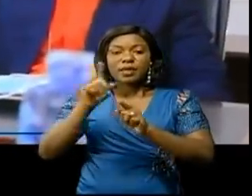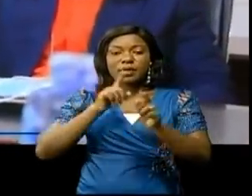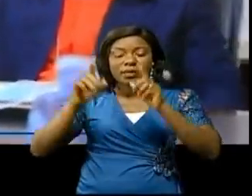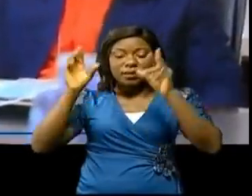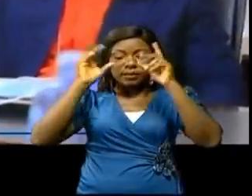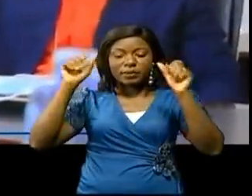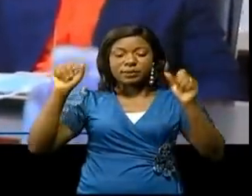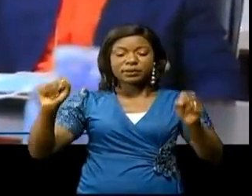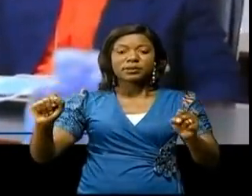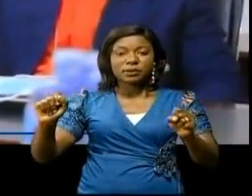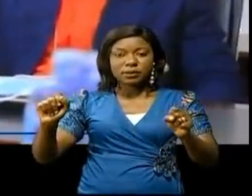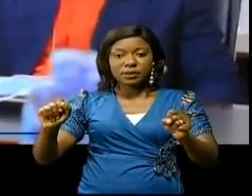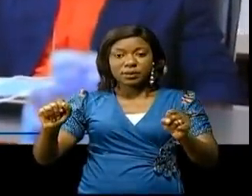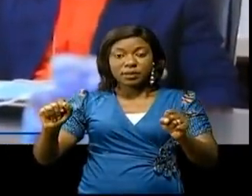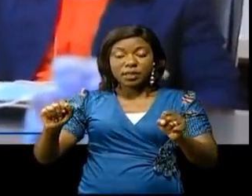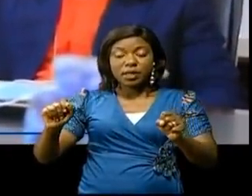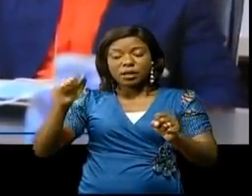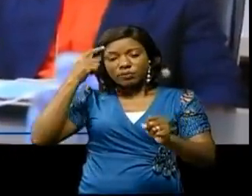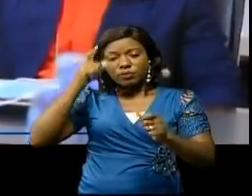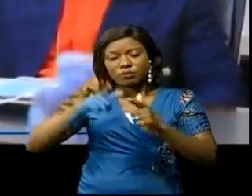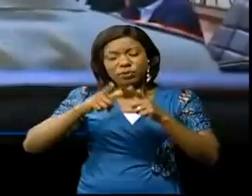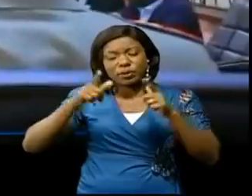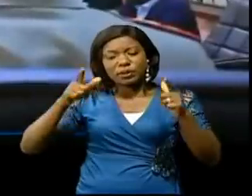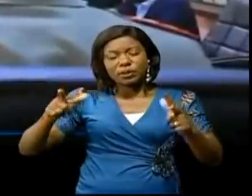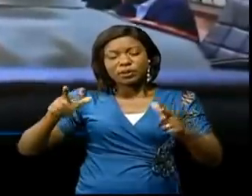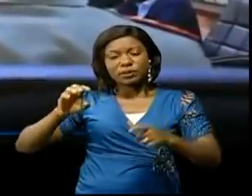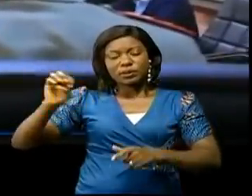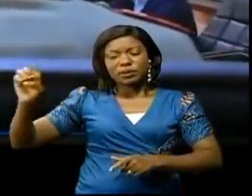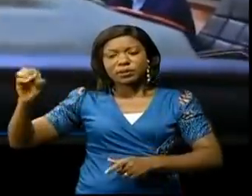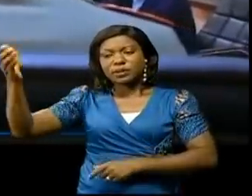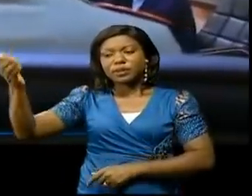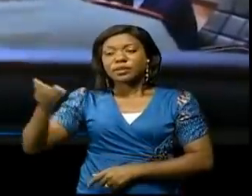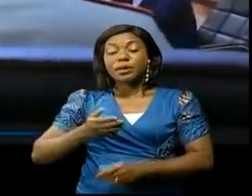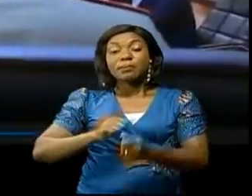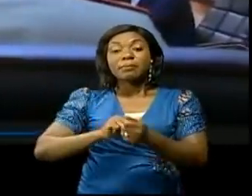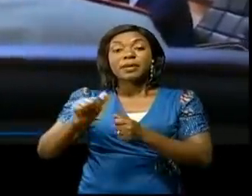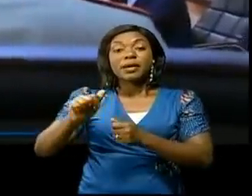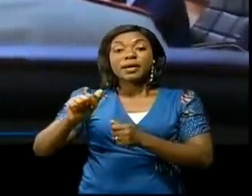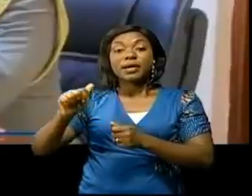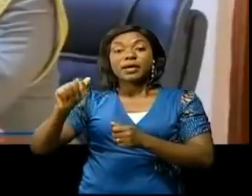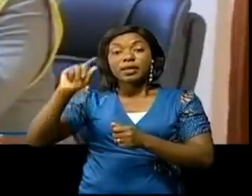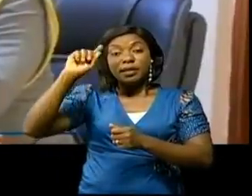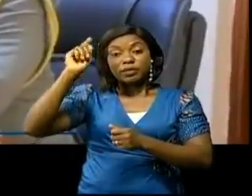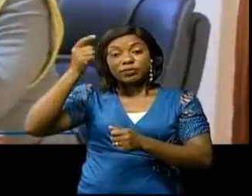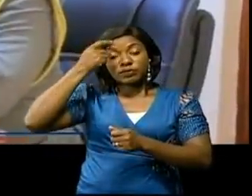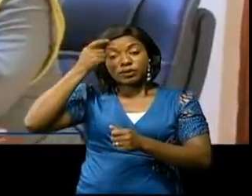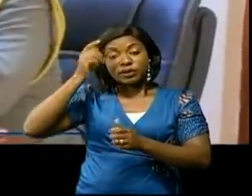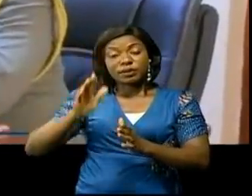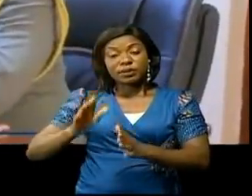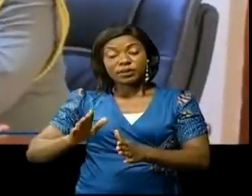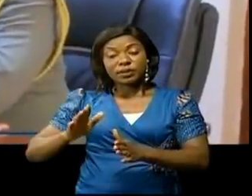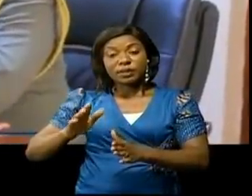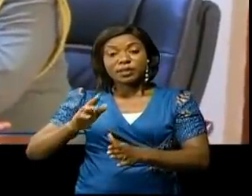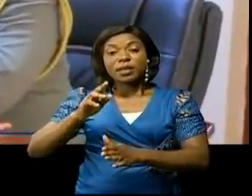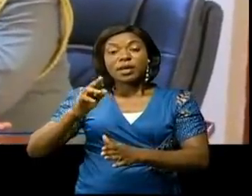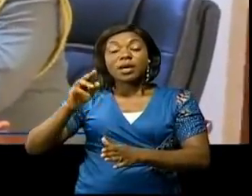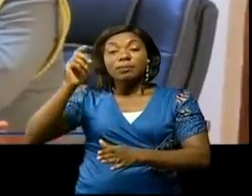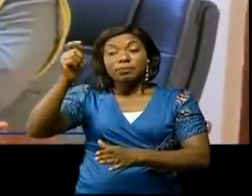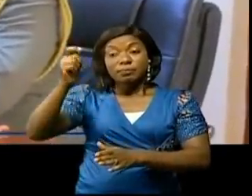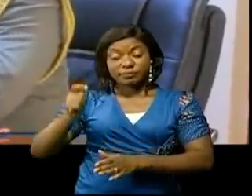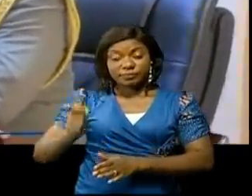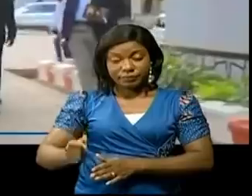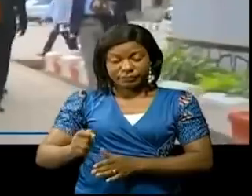président du Synode des évêques pour la Grande Orientale, a été reçue par le gouverneur militaire de Litori, le lieutenant général Luboya